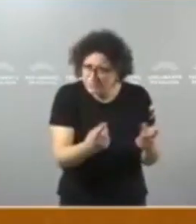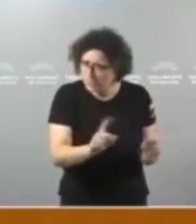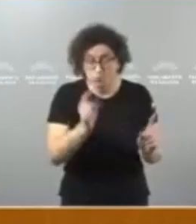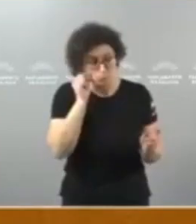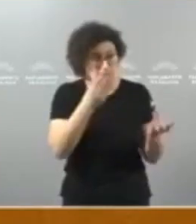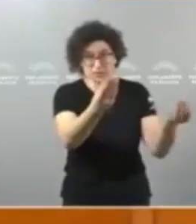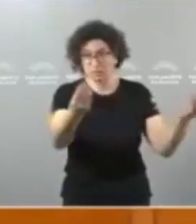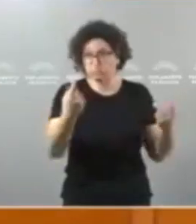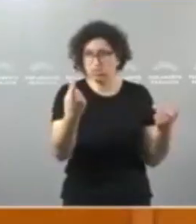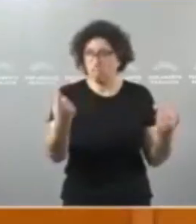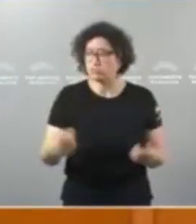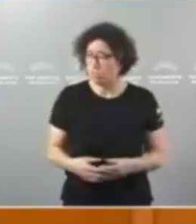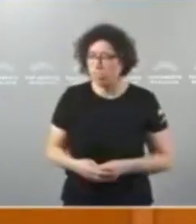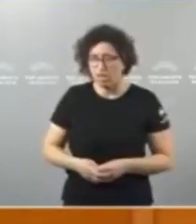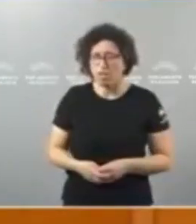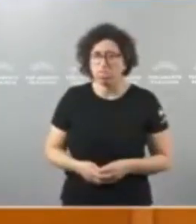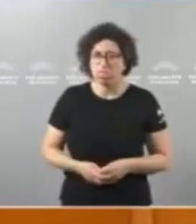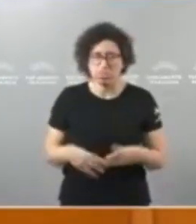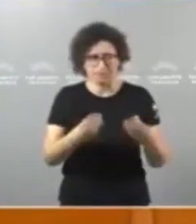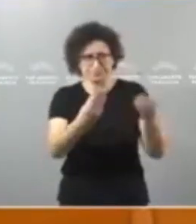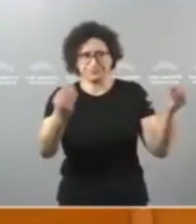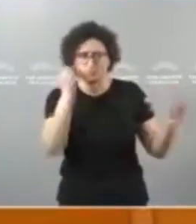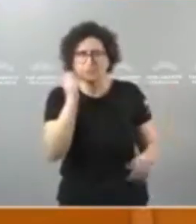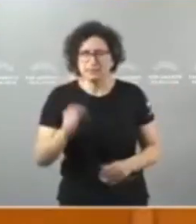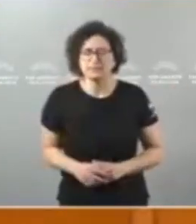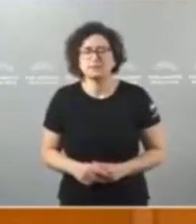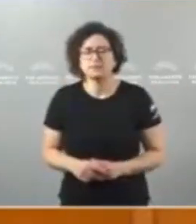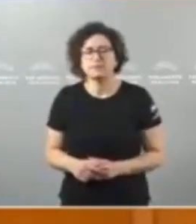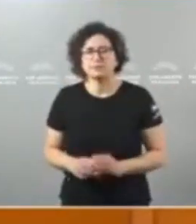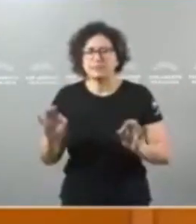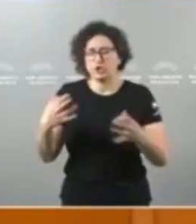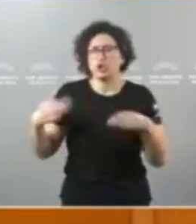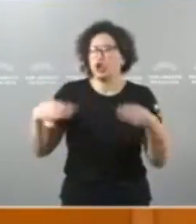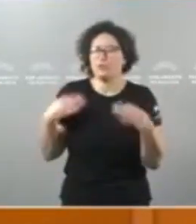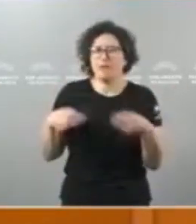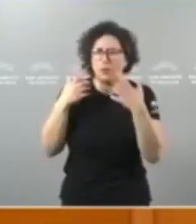claro. É unha necesidade para moitísimas mulleres. Non me extraña esa desconexión. moitísimas.